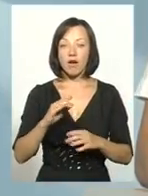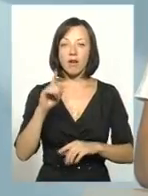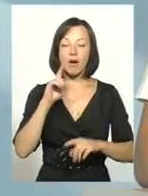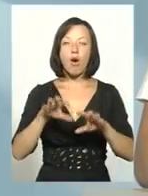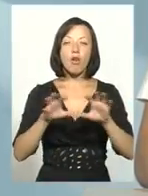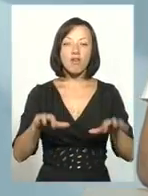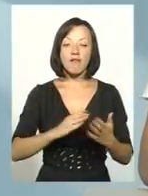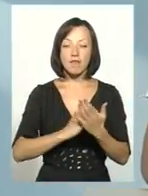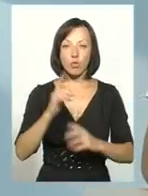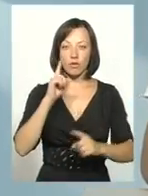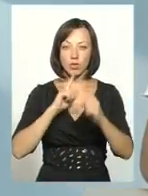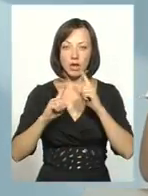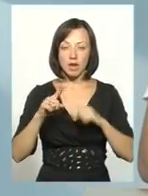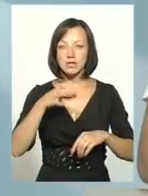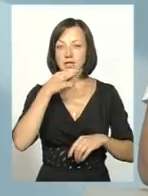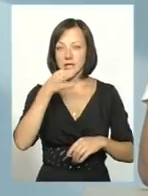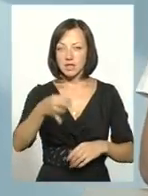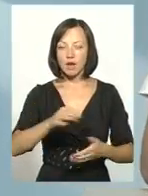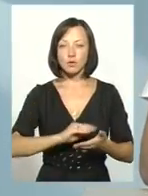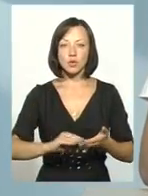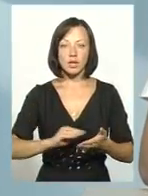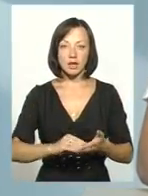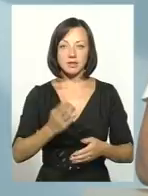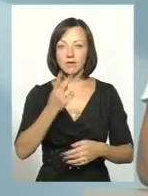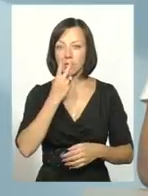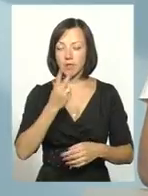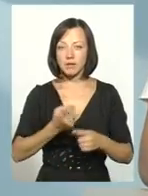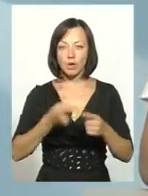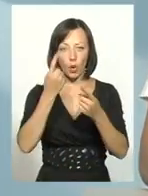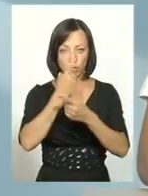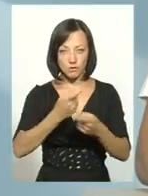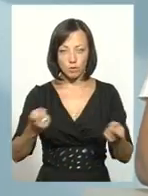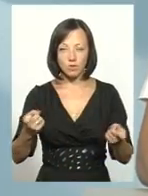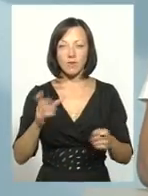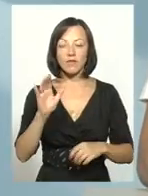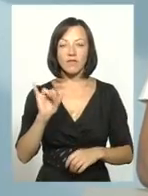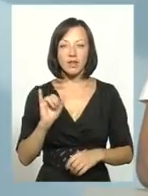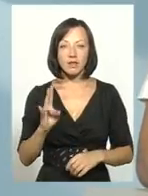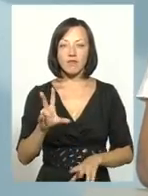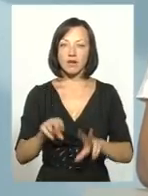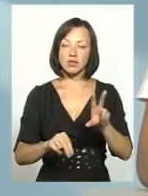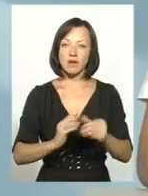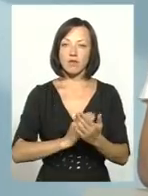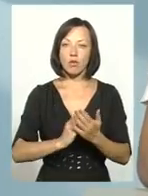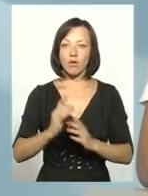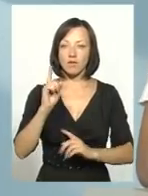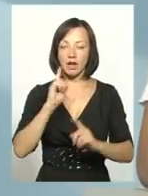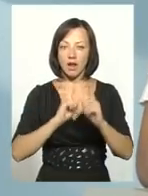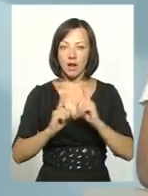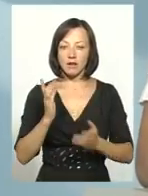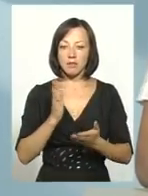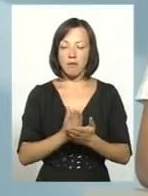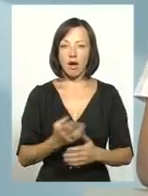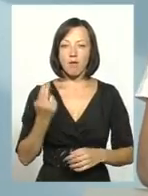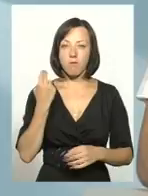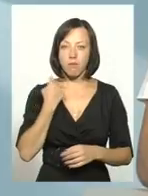підсумковій прес-конференції сказав журналістам, я думаю, ви бачили, він це озвучив, що він вважає, що Верховна Рада має борг перед об'єднаними